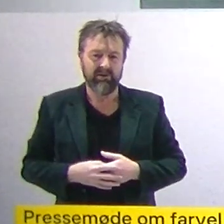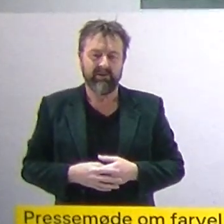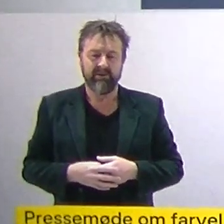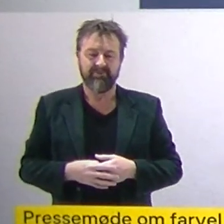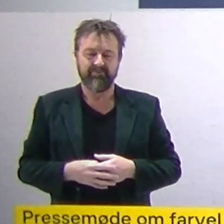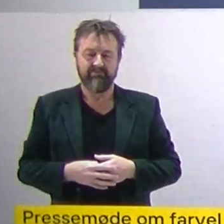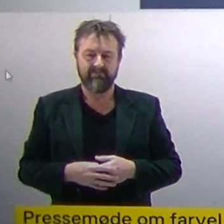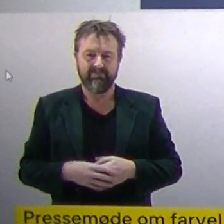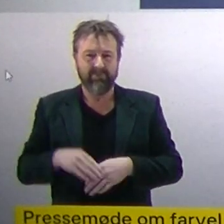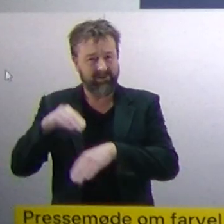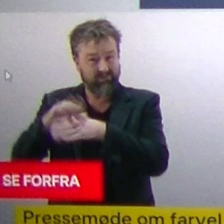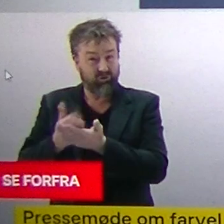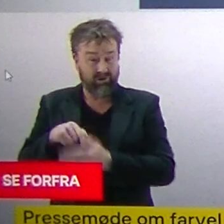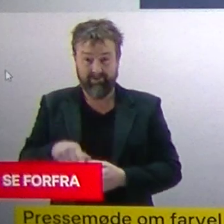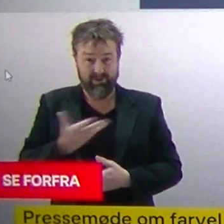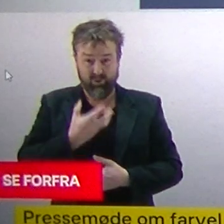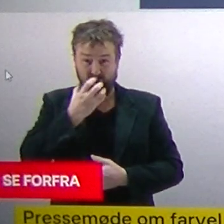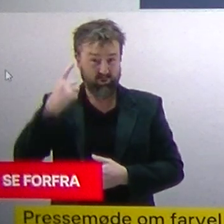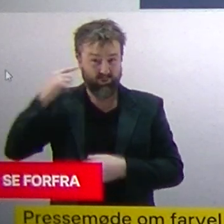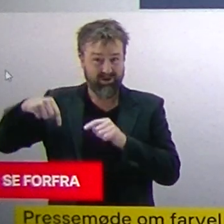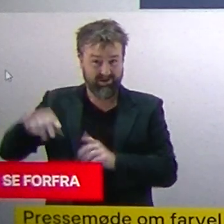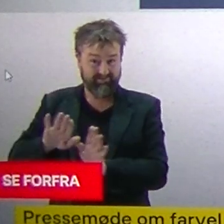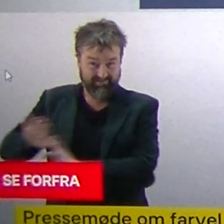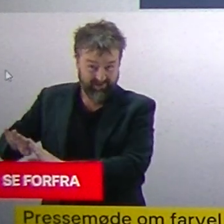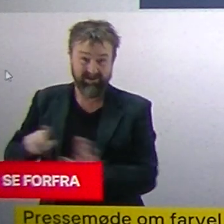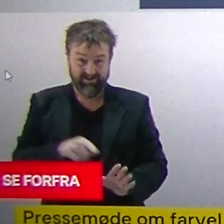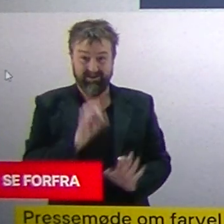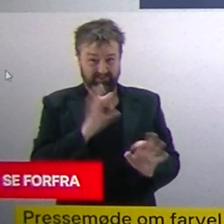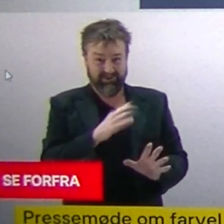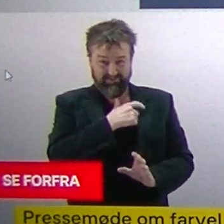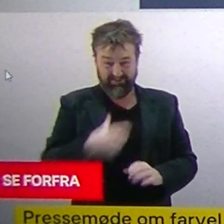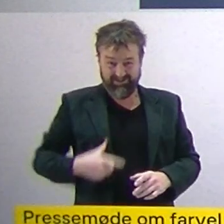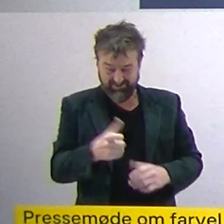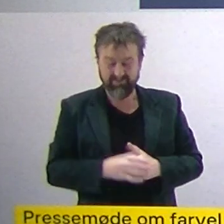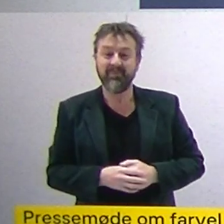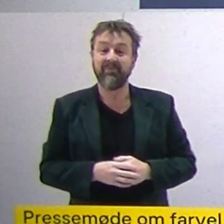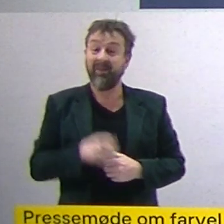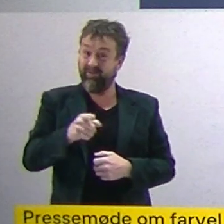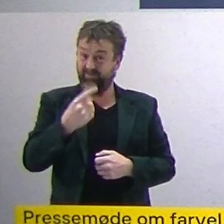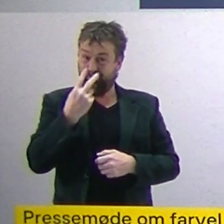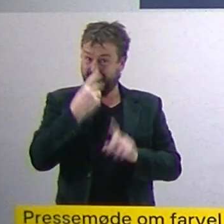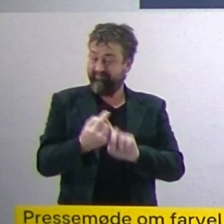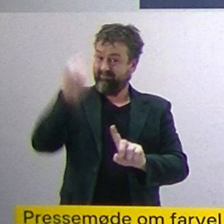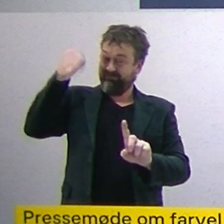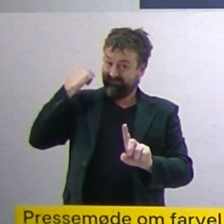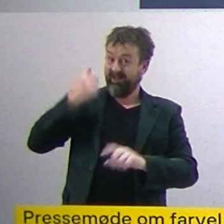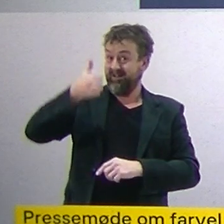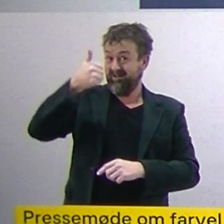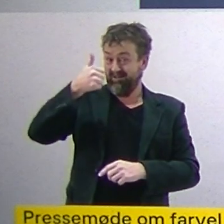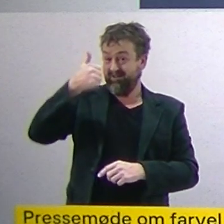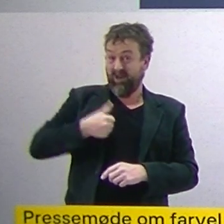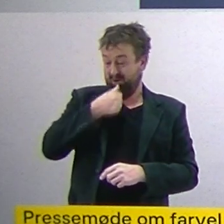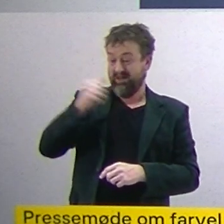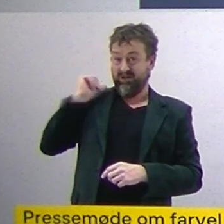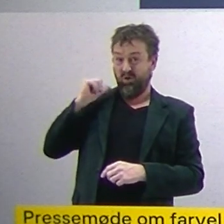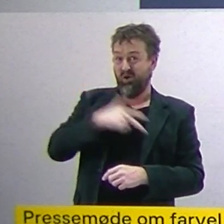Skal vi bare optage lidt mere? I januar måned, hvis man skal tilbage til januar sidste år, så var Danmark lukket ned, og vi var